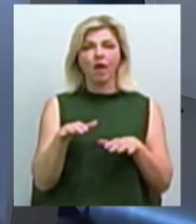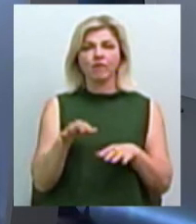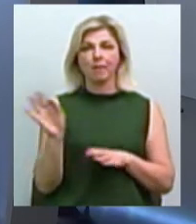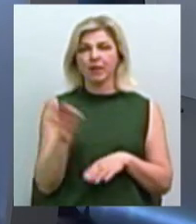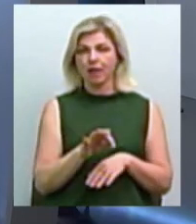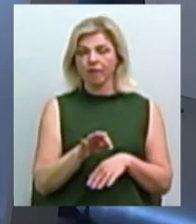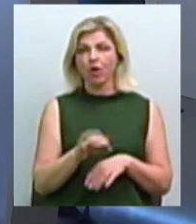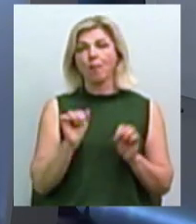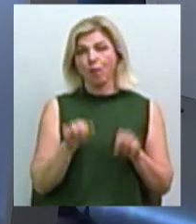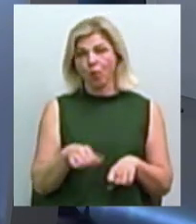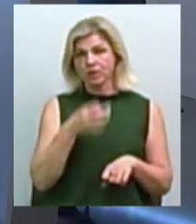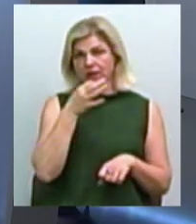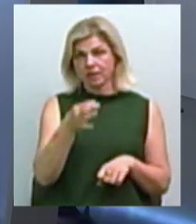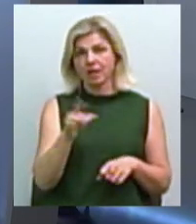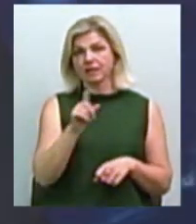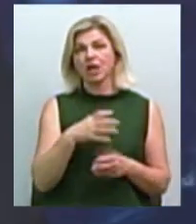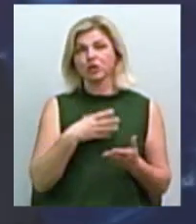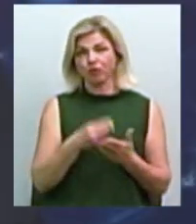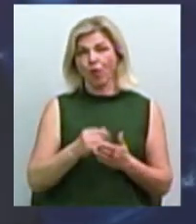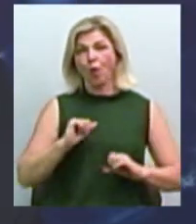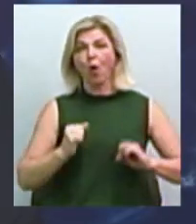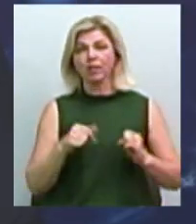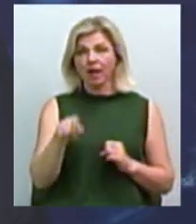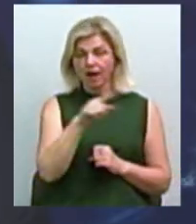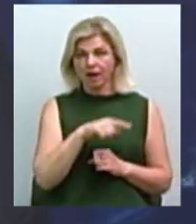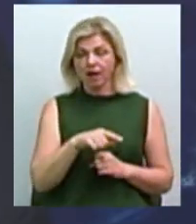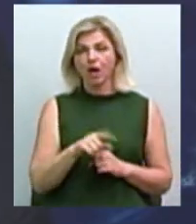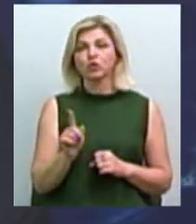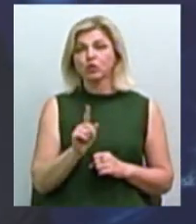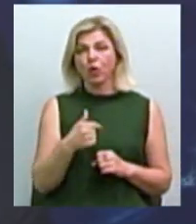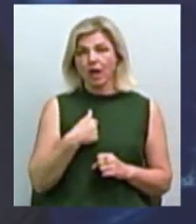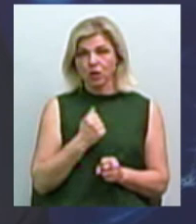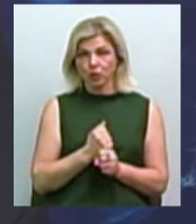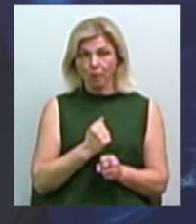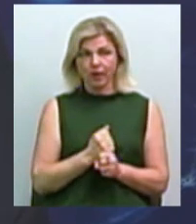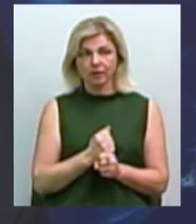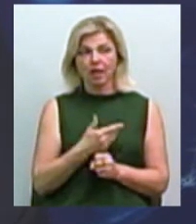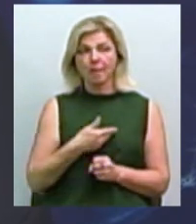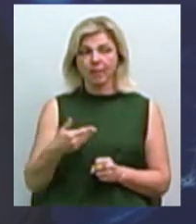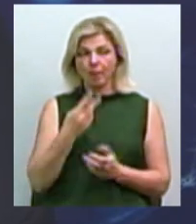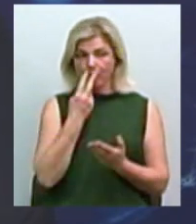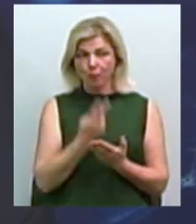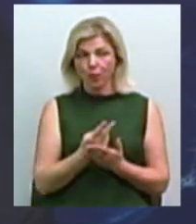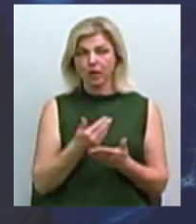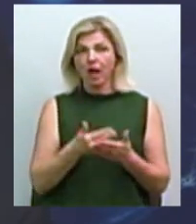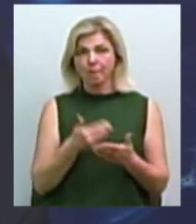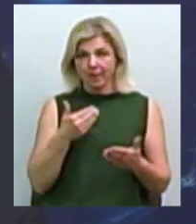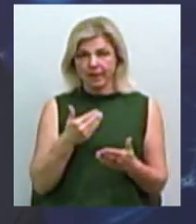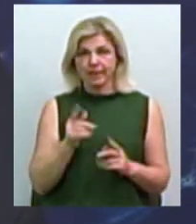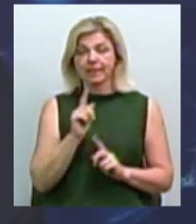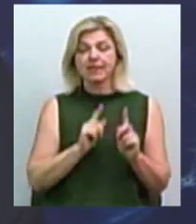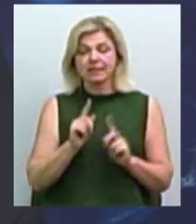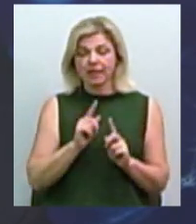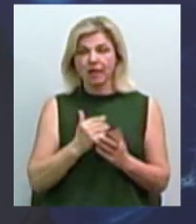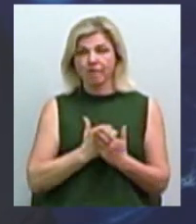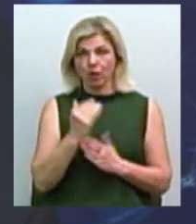можу говорити за себе, за своїх колег, які працюють в інших регіонах. Те, що я зробила, ми побачили це перед самим практично засіданням